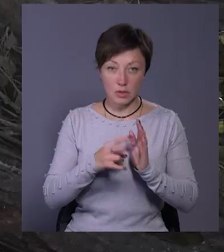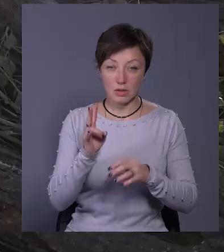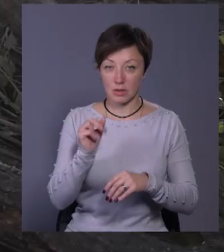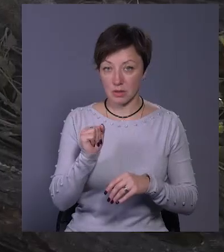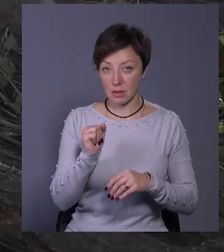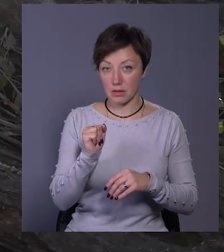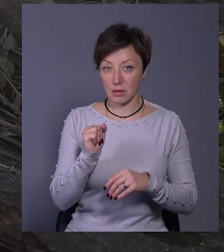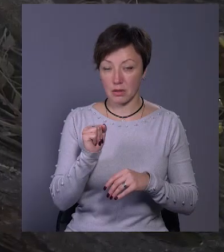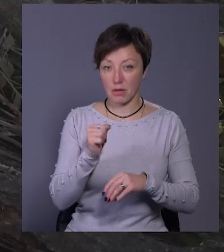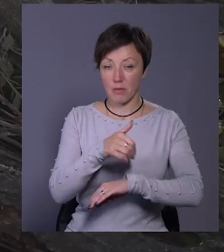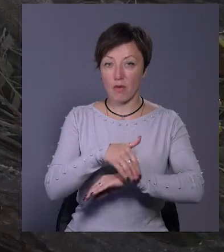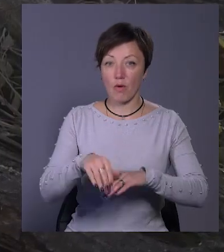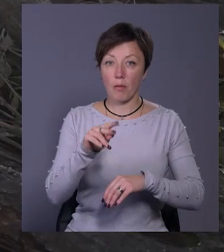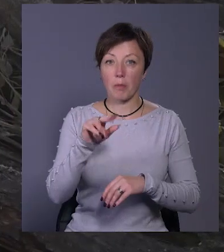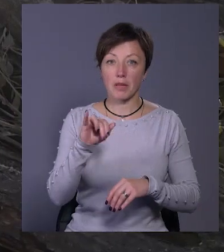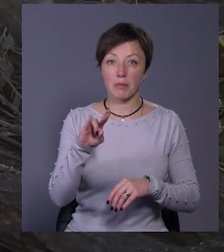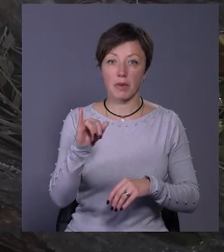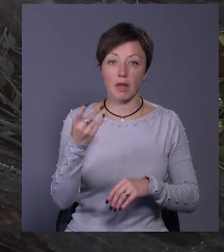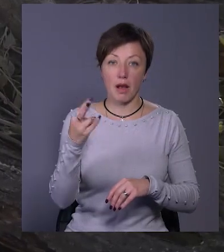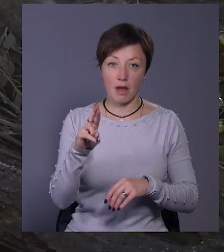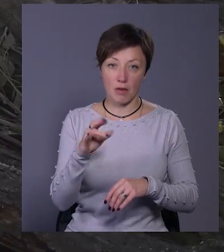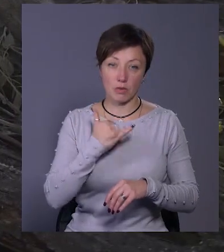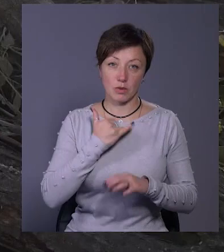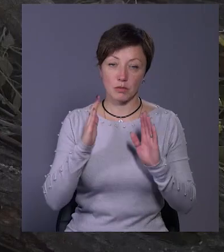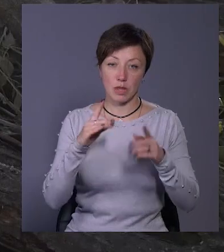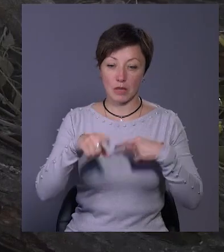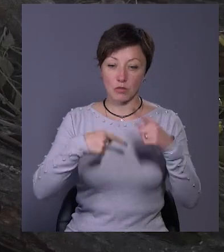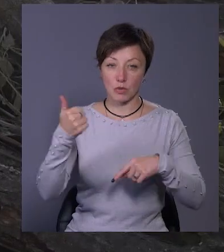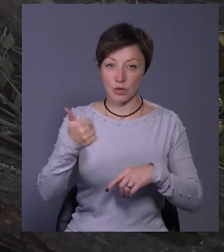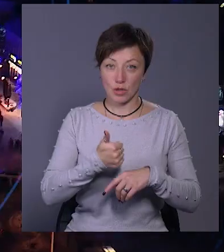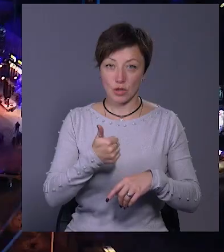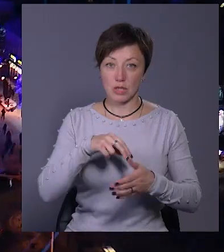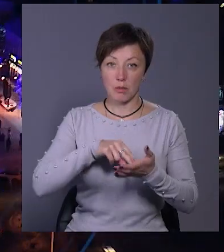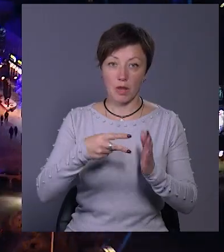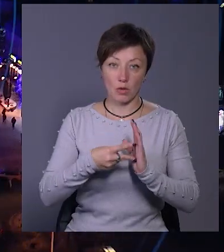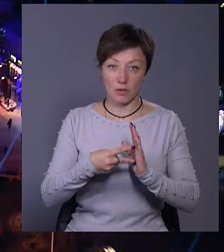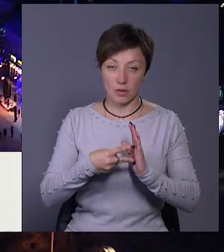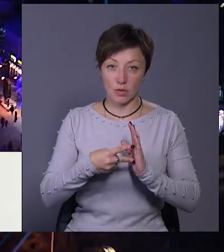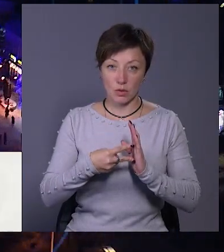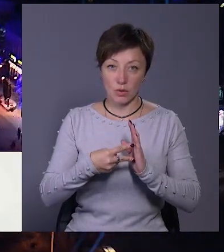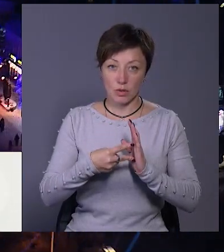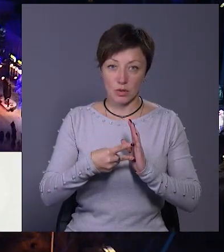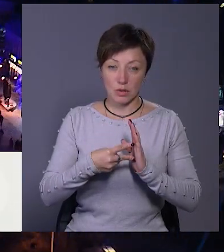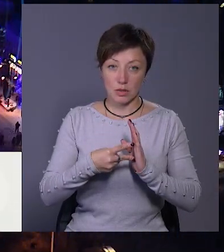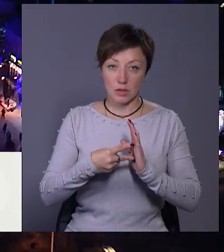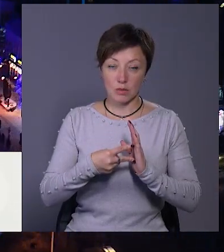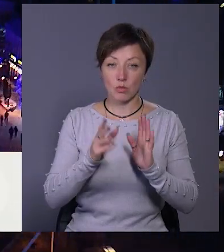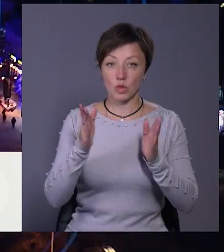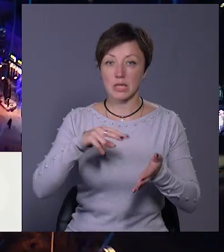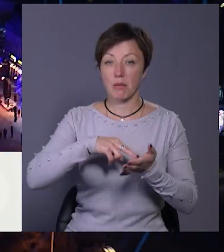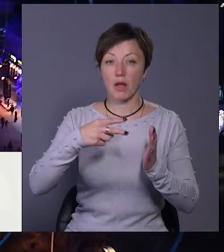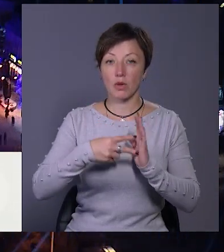провулку Проскурівського підпілля, буде в нас на наступному тижні заплановано. Буде в нас